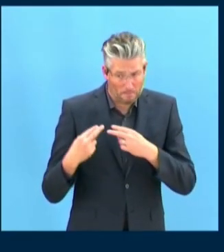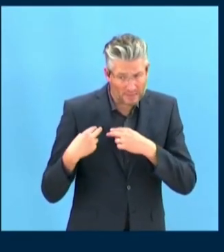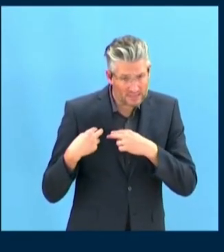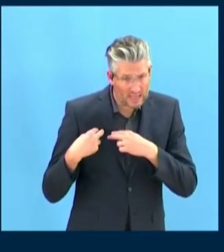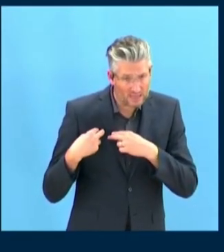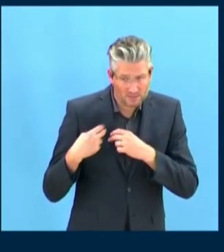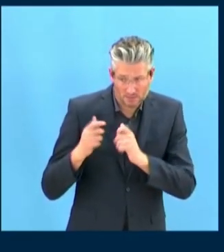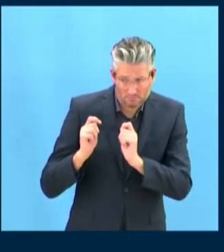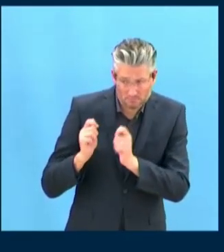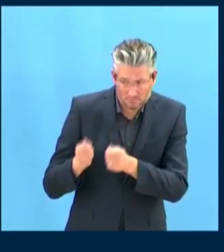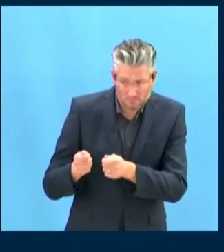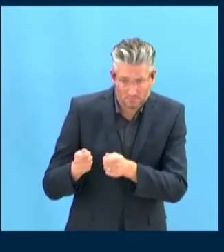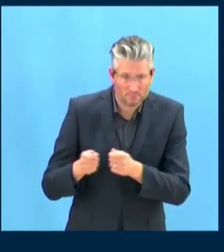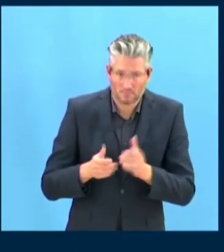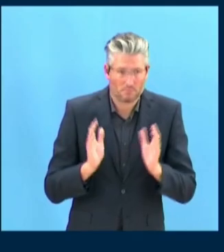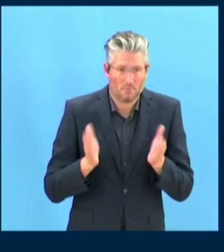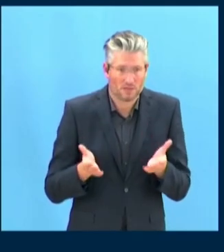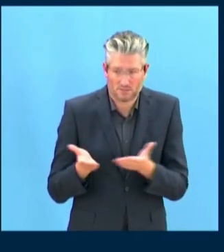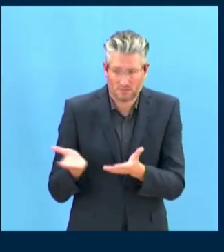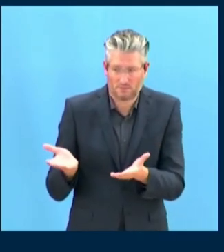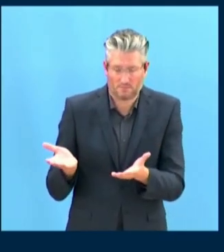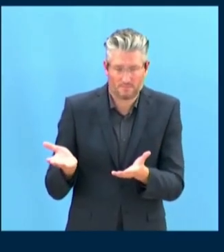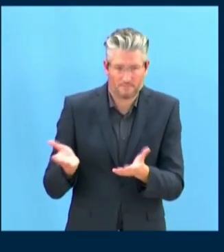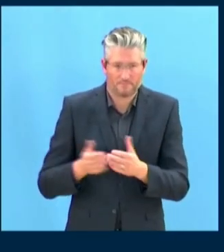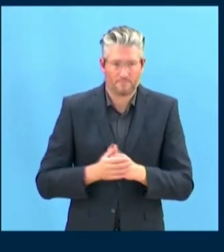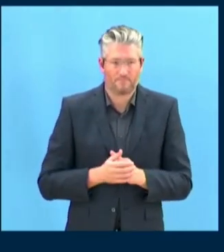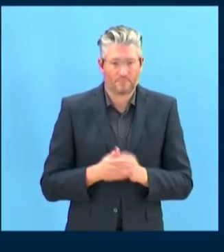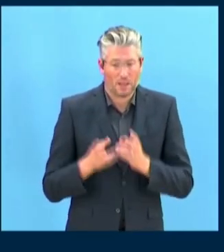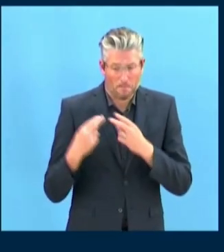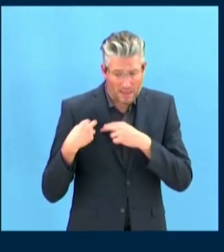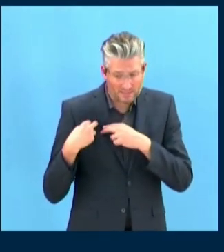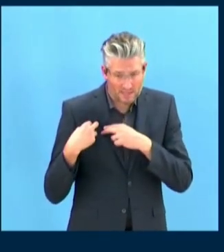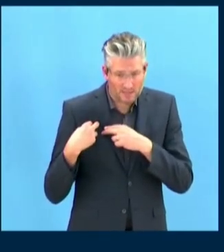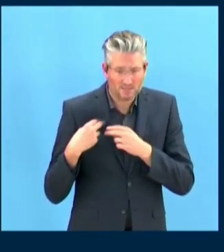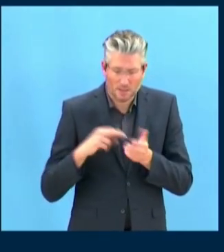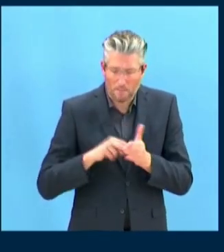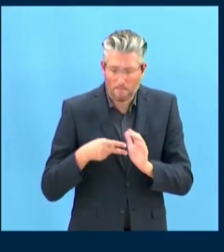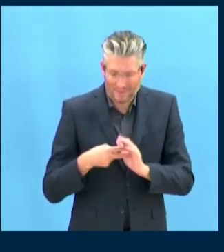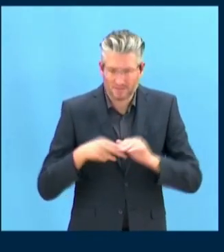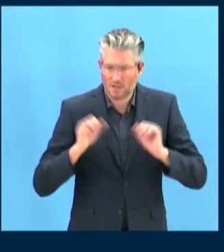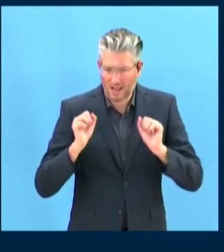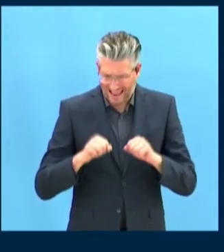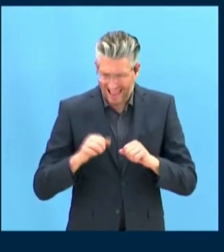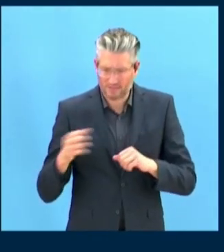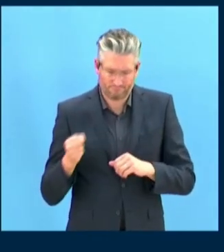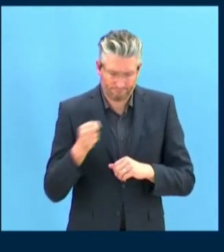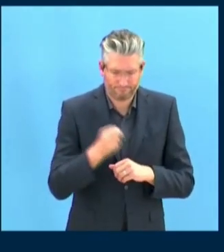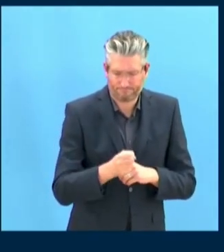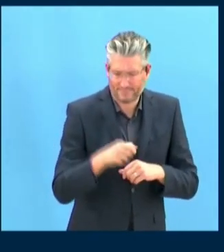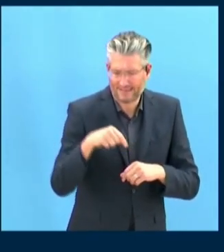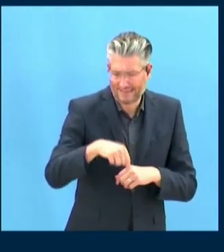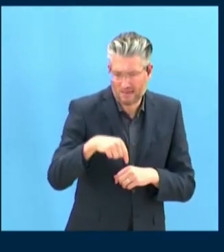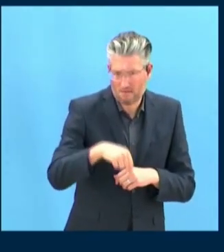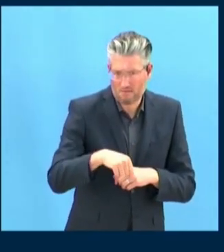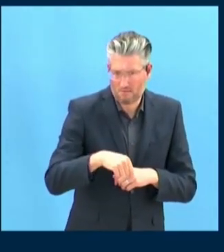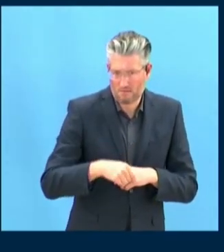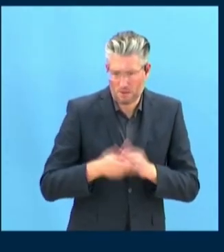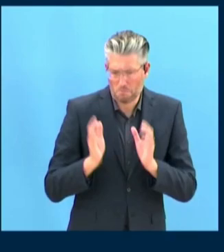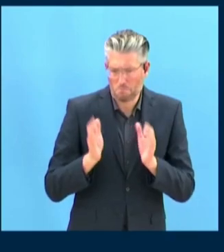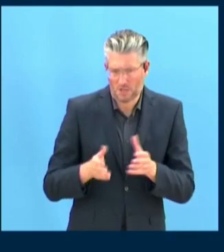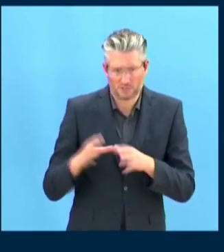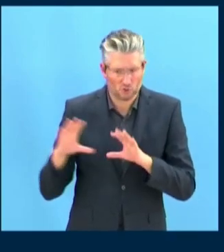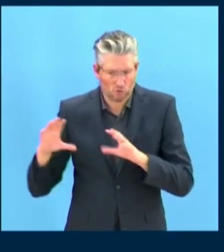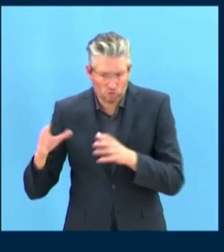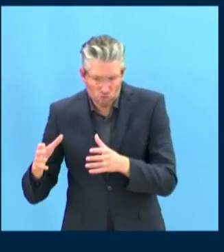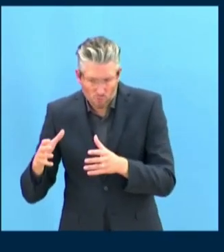лиц, которые будут спекулировать данной темой в ООН, не имея мандата от своего народа и поддержки на своей земле. Во